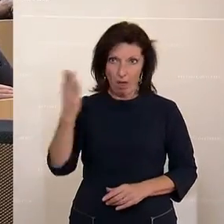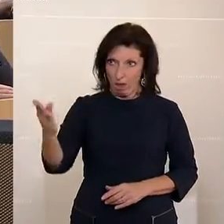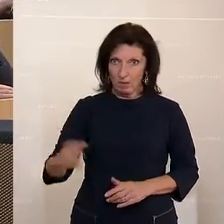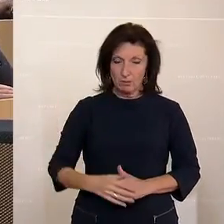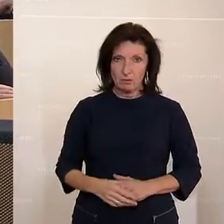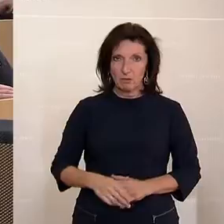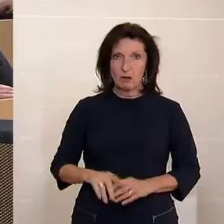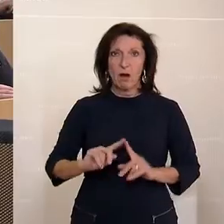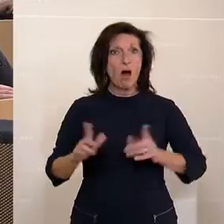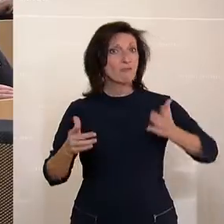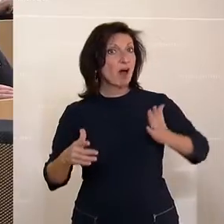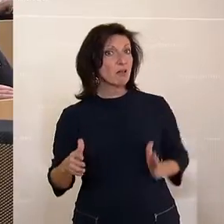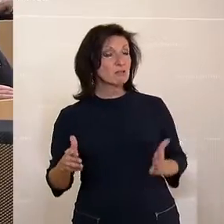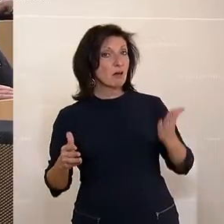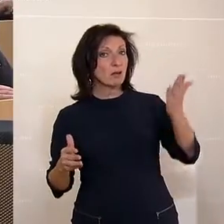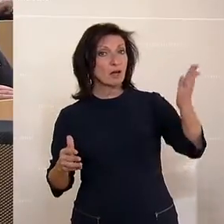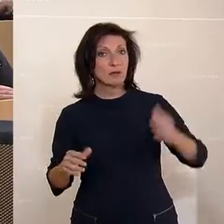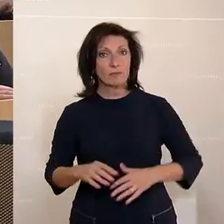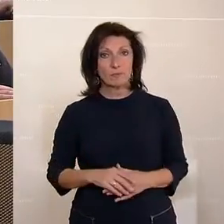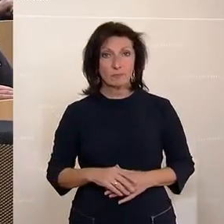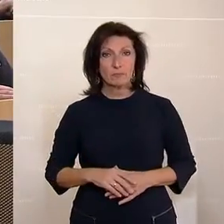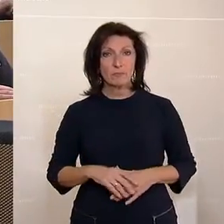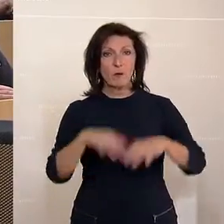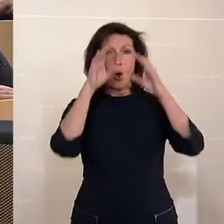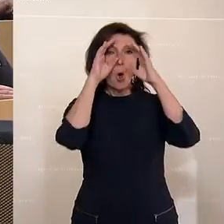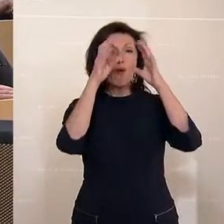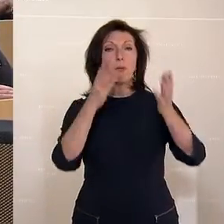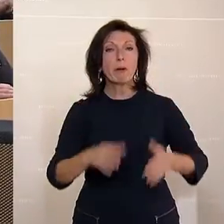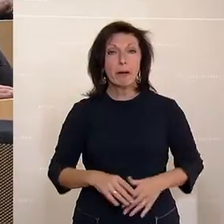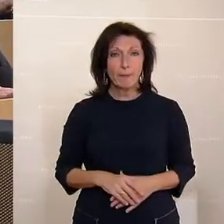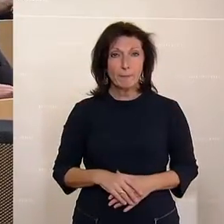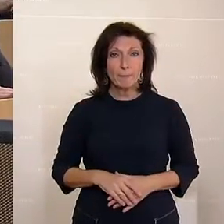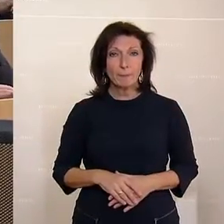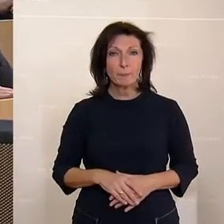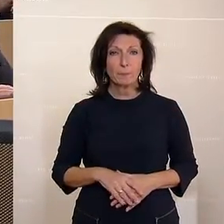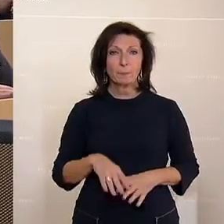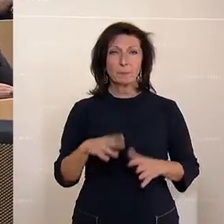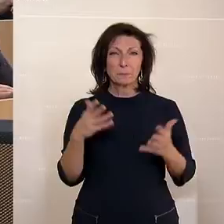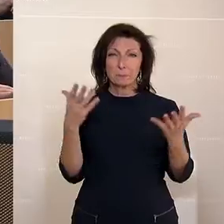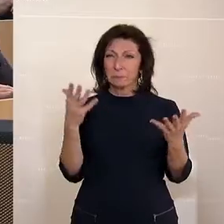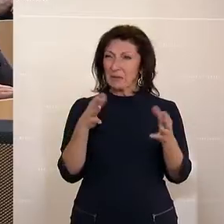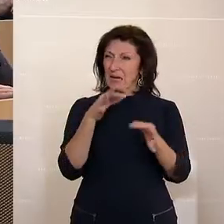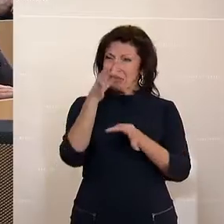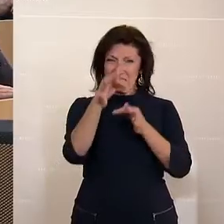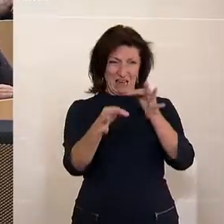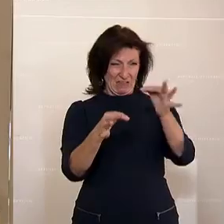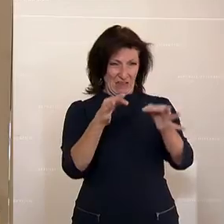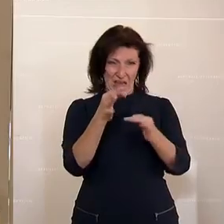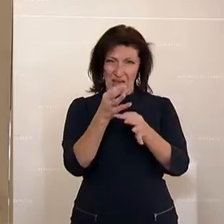Und auf der anderen Seite die ÖVP, die weit weg von jeder Strategie agiert.